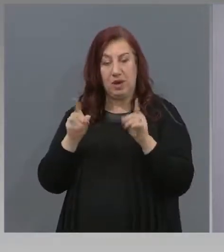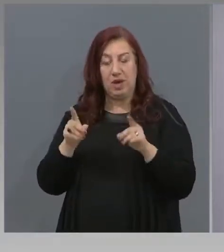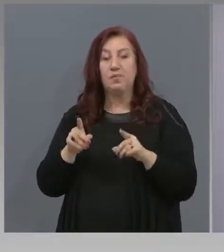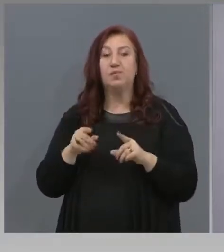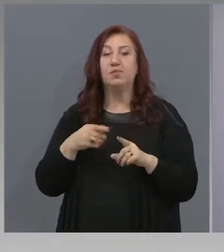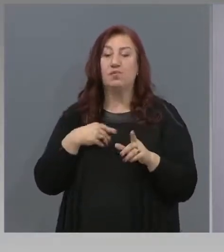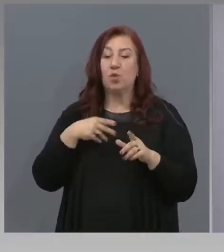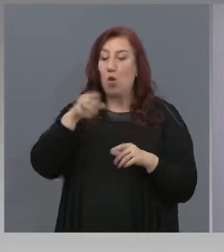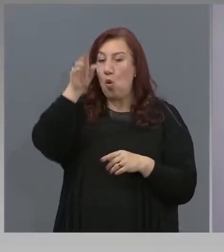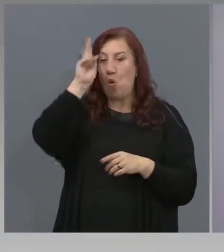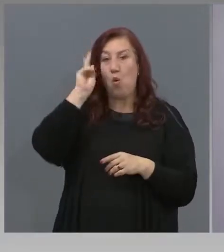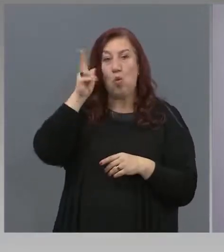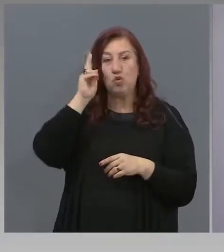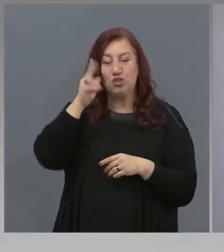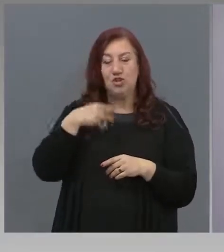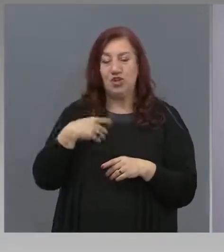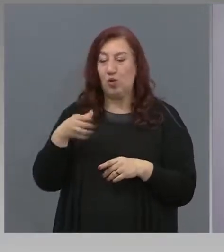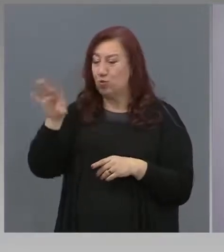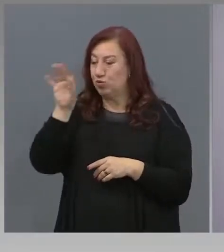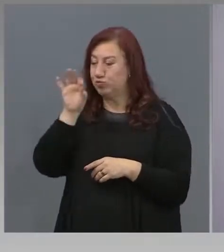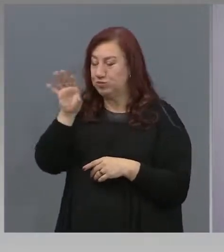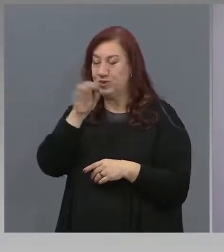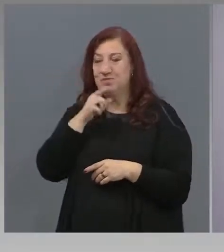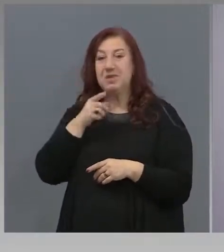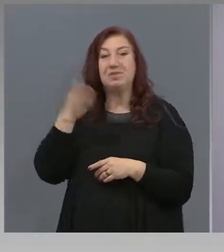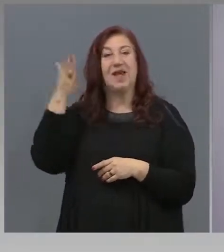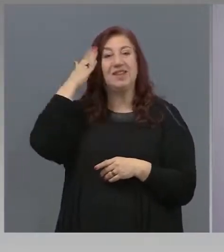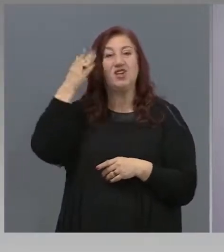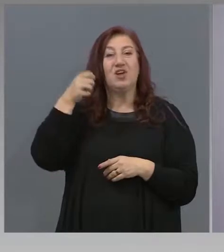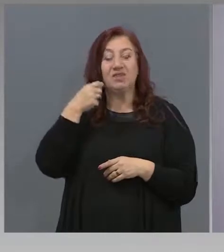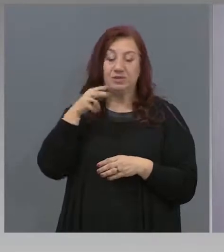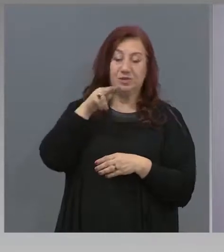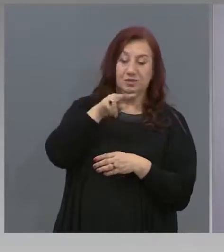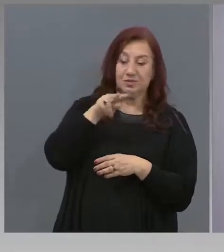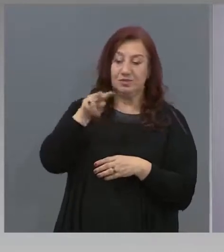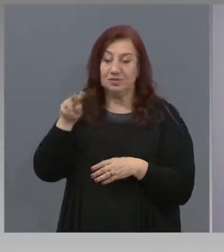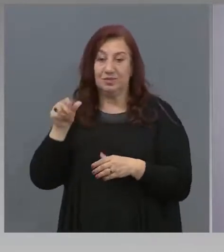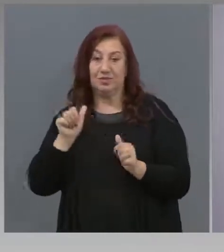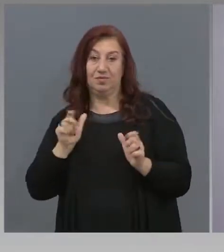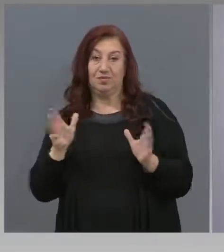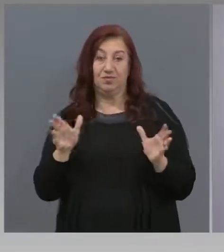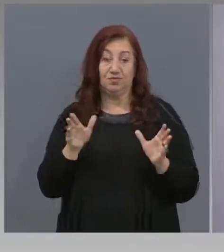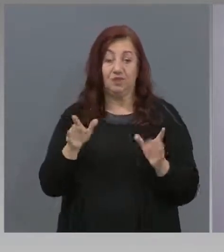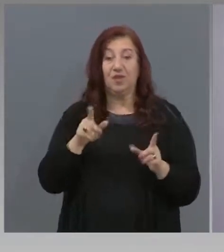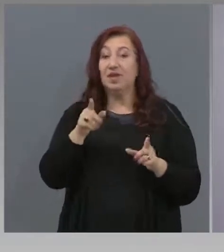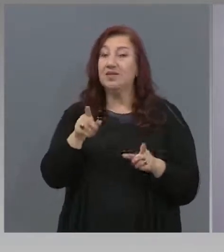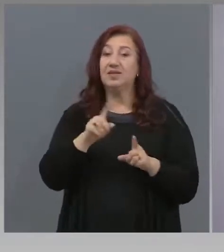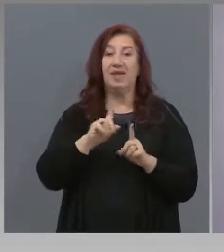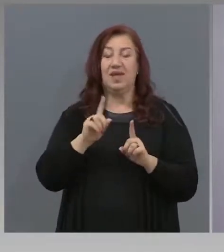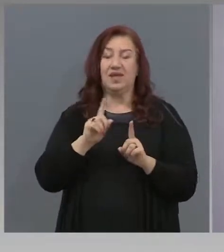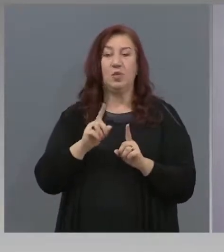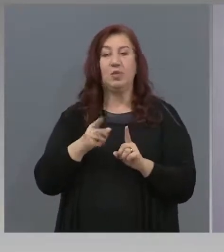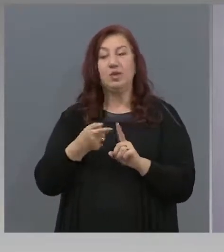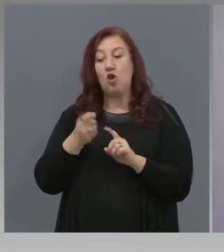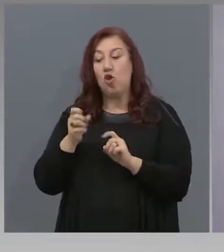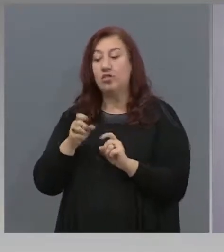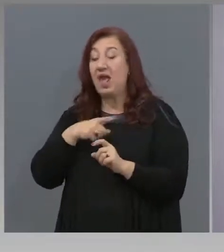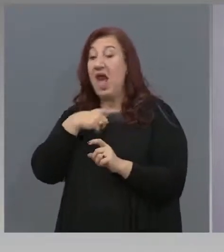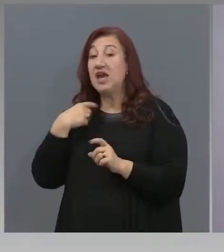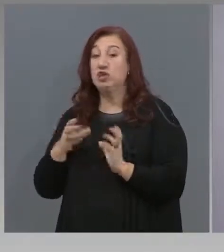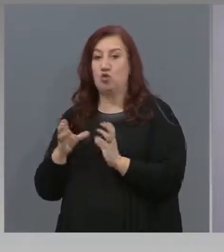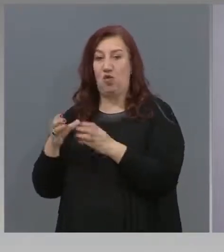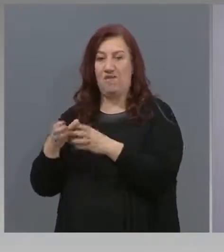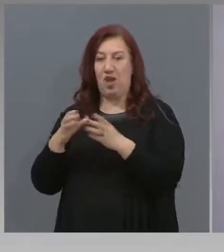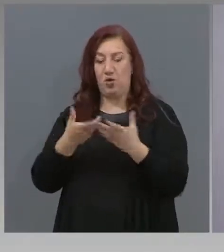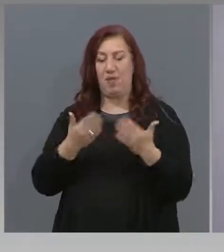Квесторите, които се определят, по възможност да ни бъдат от рисковите групи и, както ви